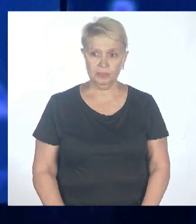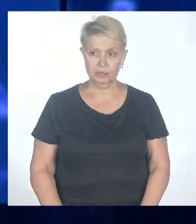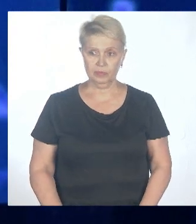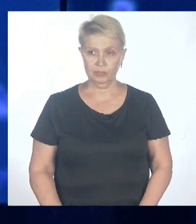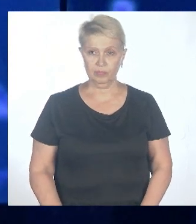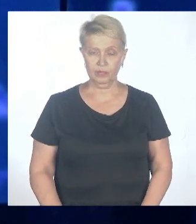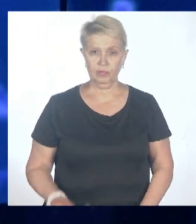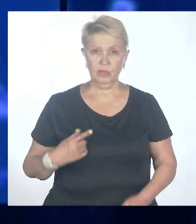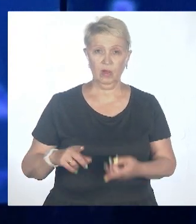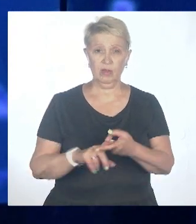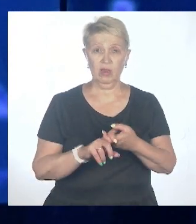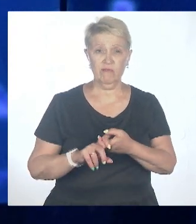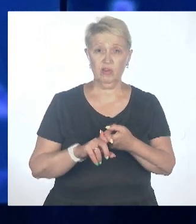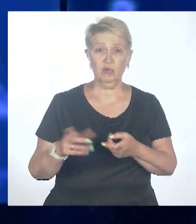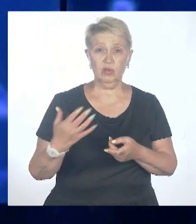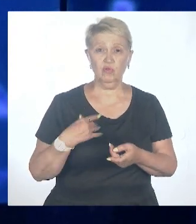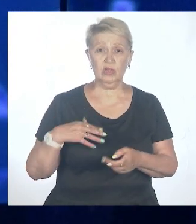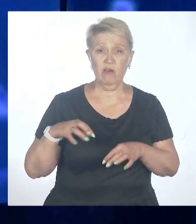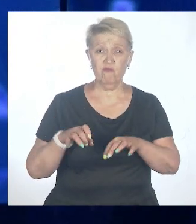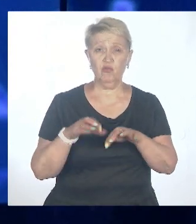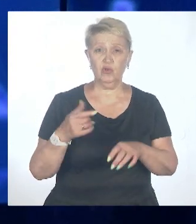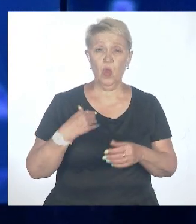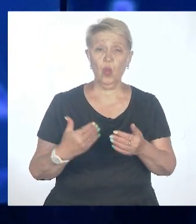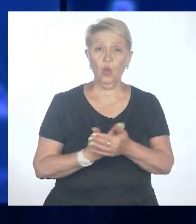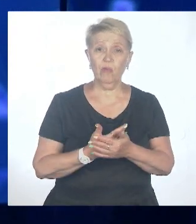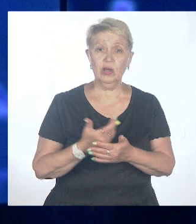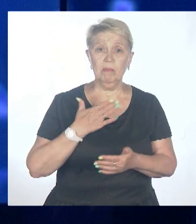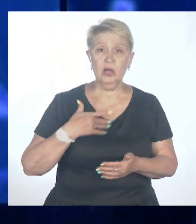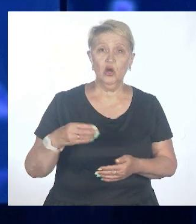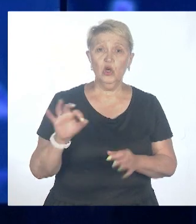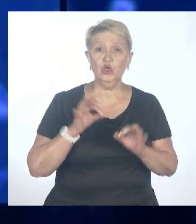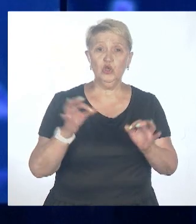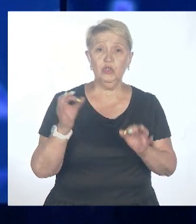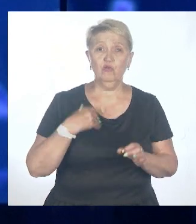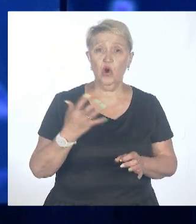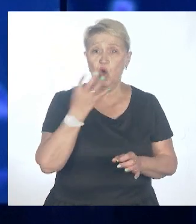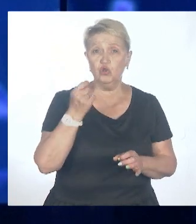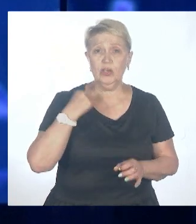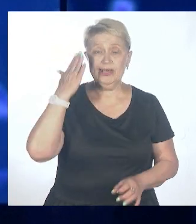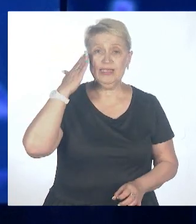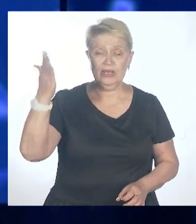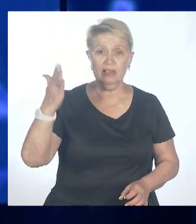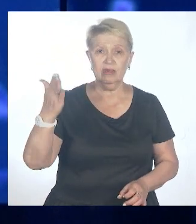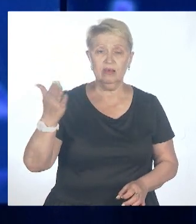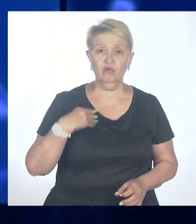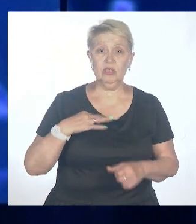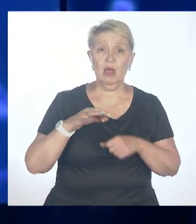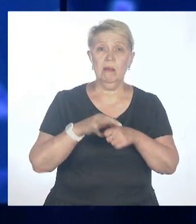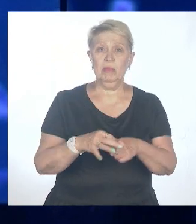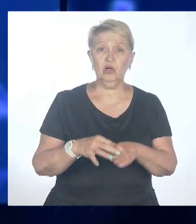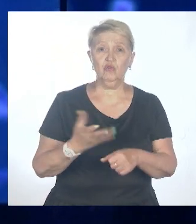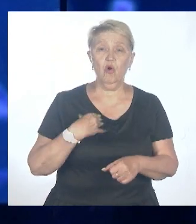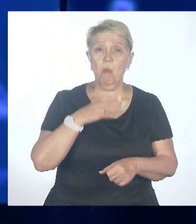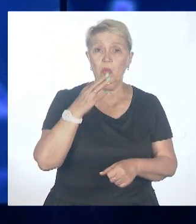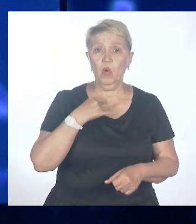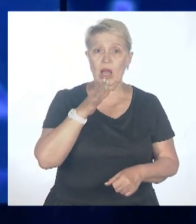вирус новый, мы про него еще ничего не знаем. Но у меня такое ощущение, что вот прошло несколько лет, а мы до сих пор про него особо-то ничего и не